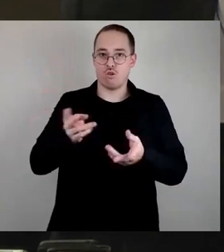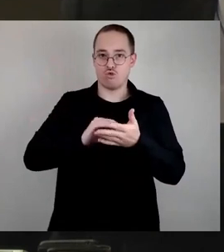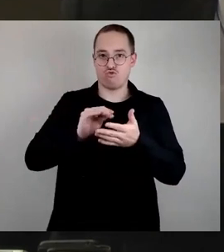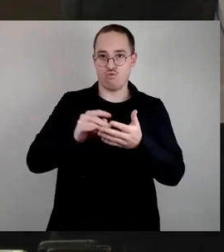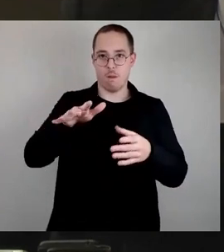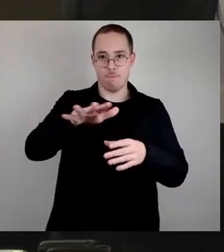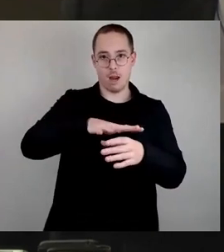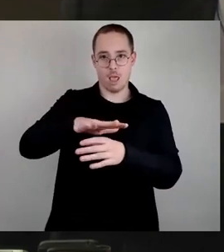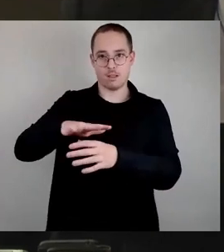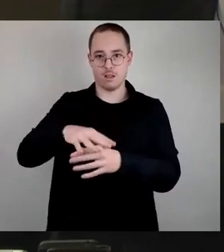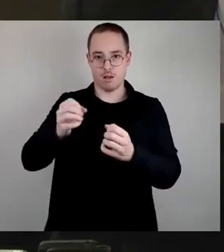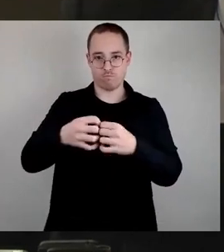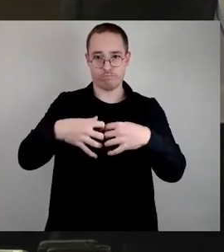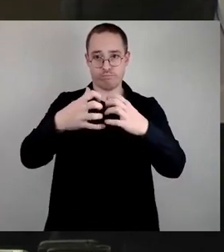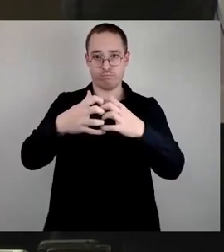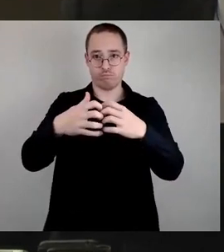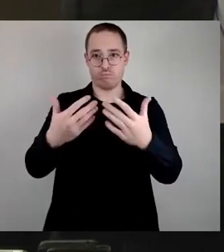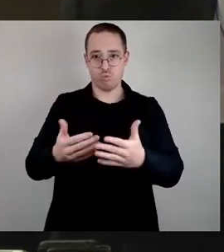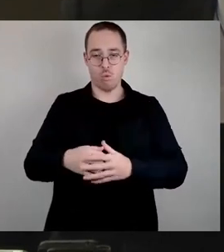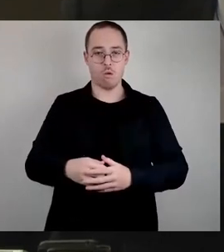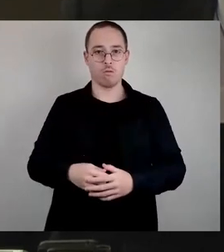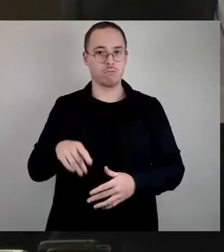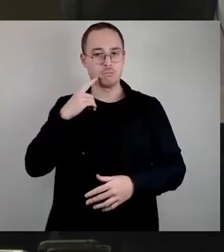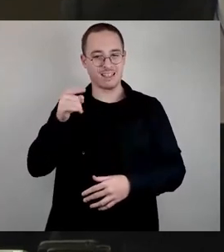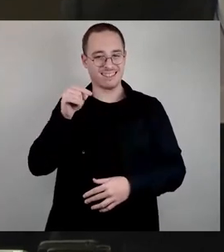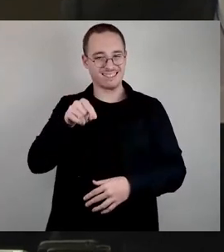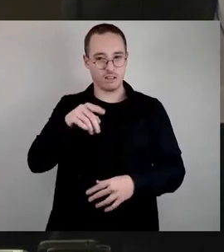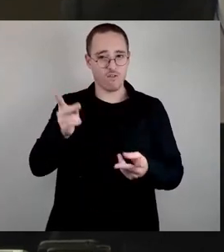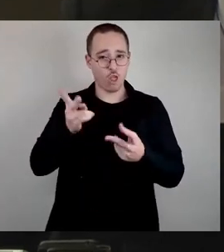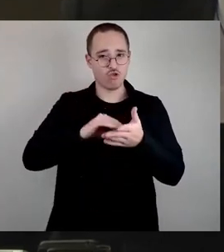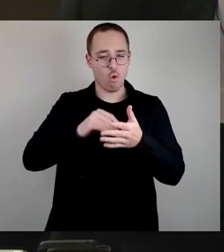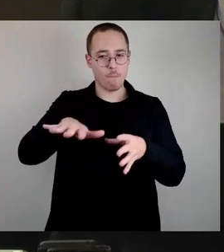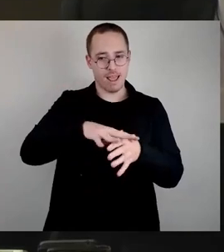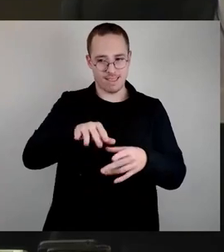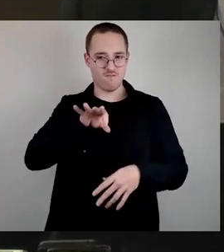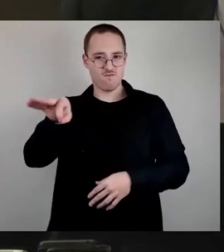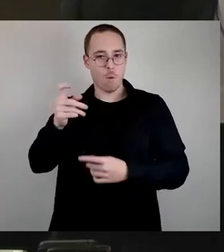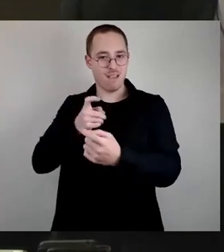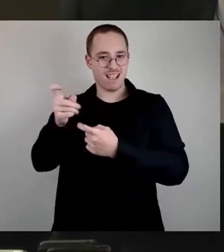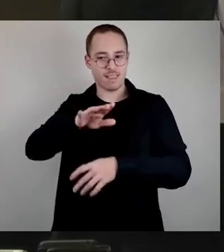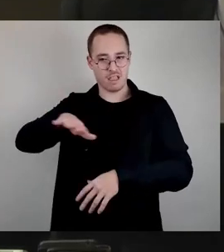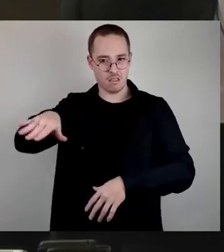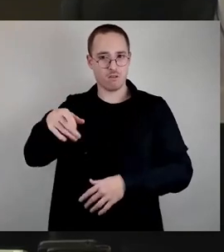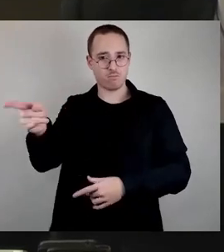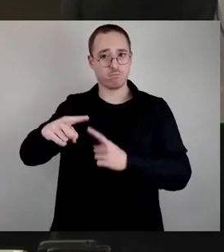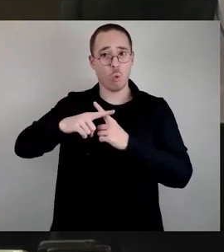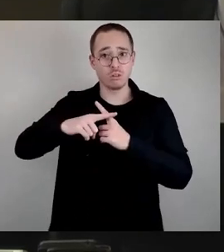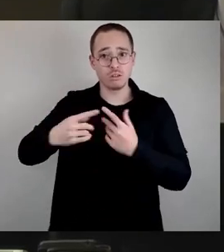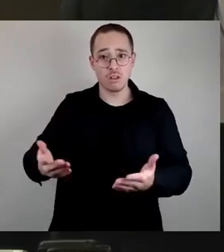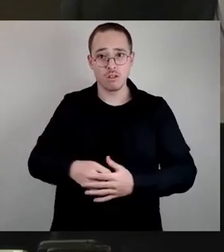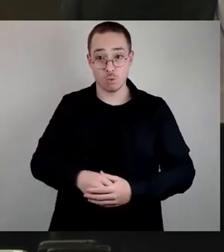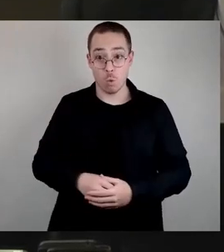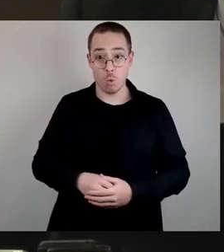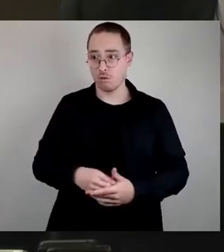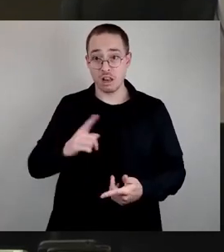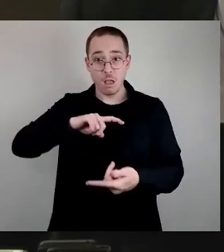die diesen Migrantenkindern auch zugutekommen. Das ist das Interessante. Also, drehen Sie es mal nicht um. So,